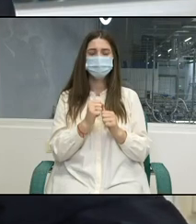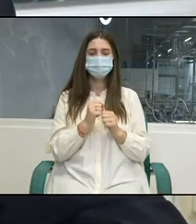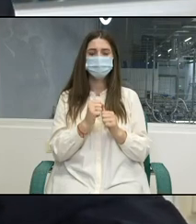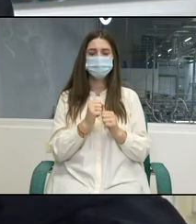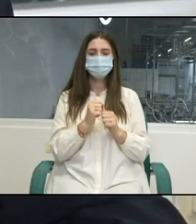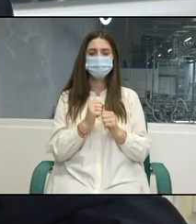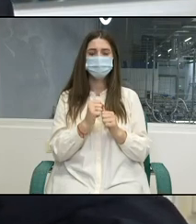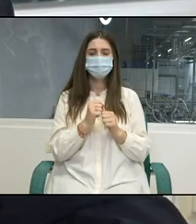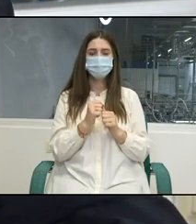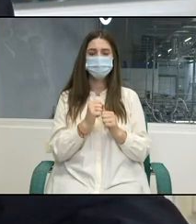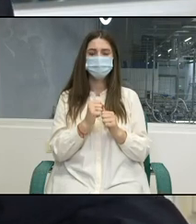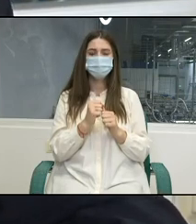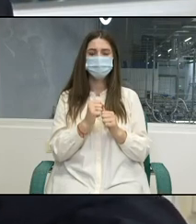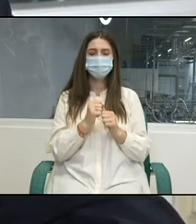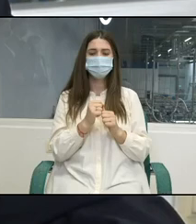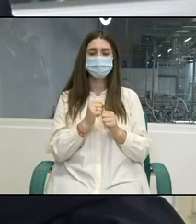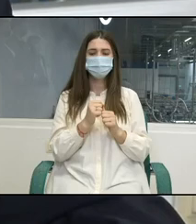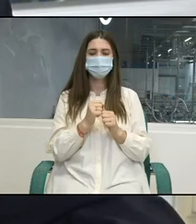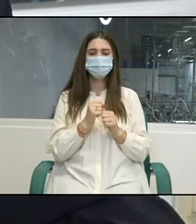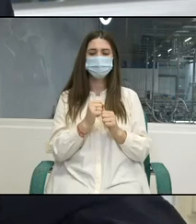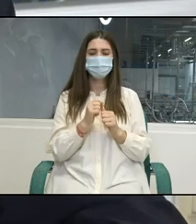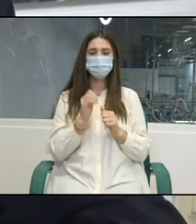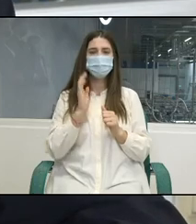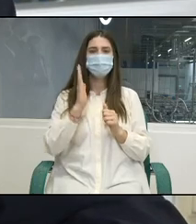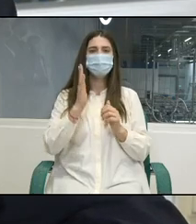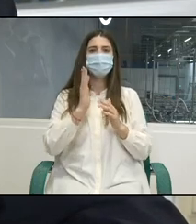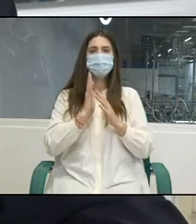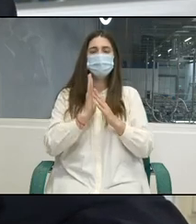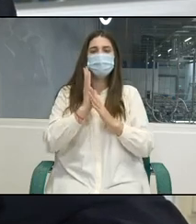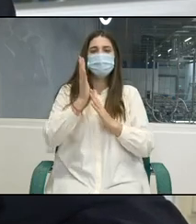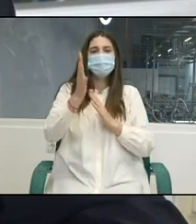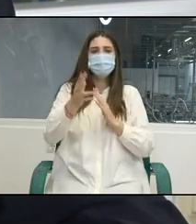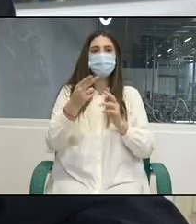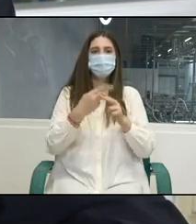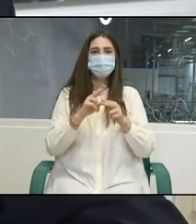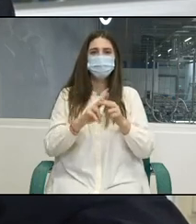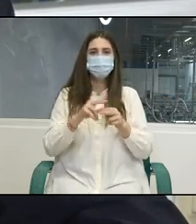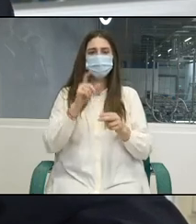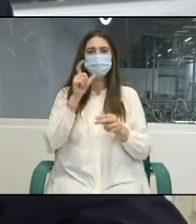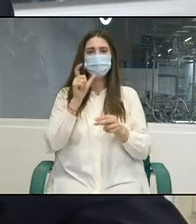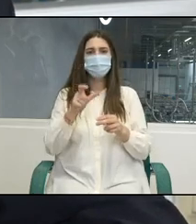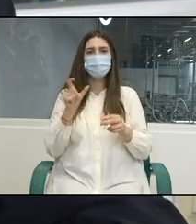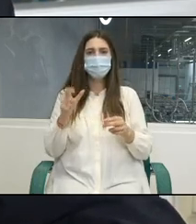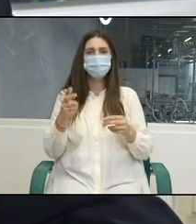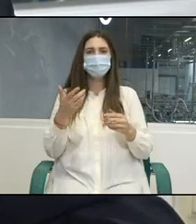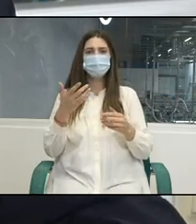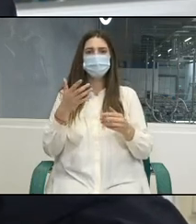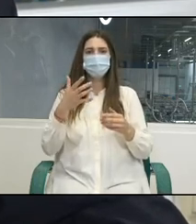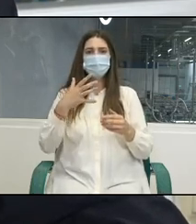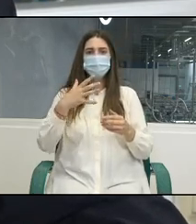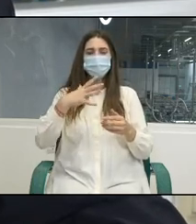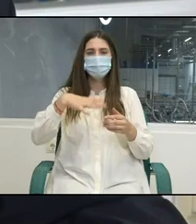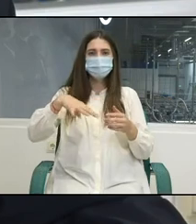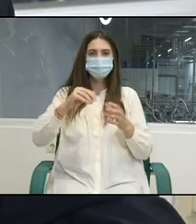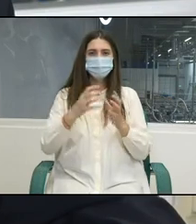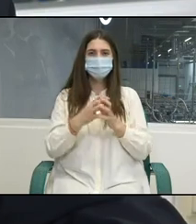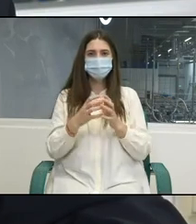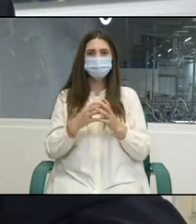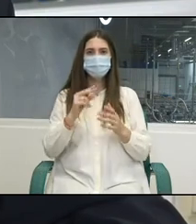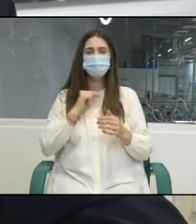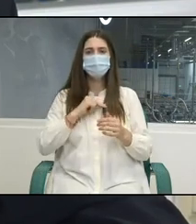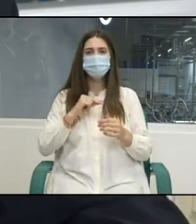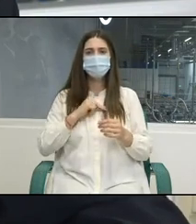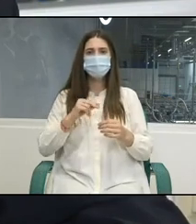cel social economic va contribui la îmbunătățirea calității acestora și implicit la o pace socială, precum și va asigura